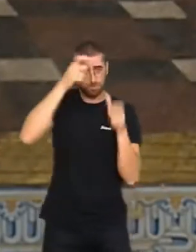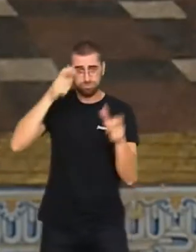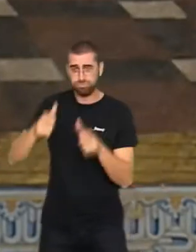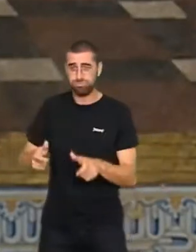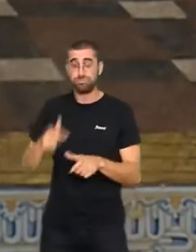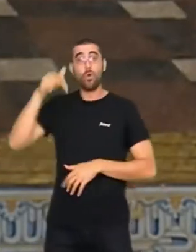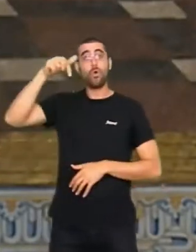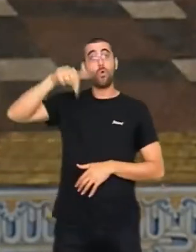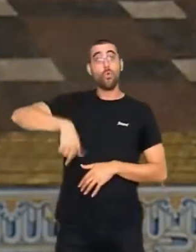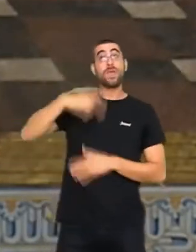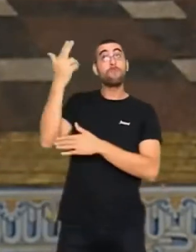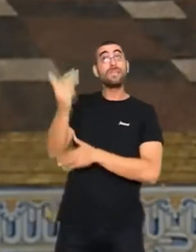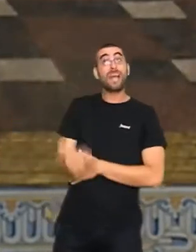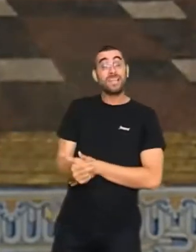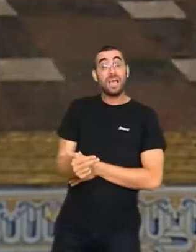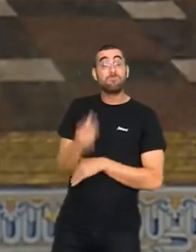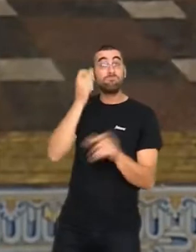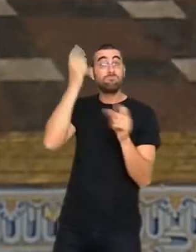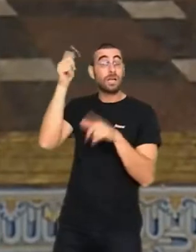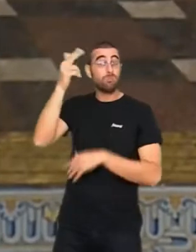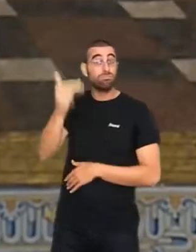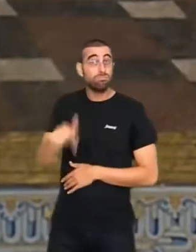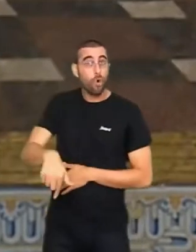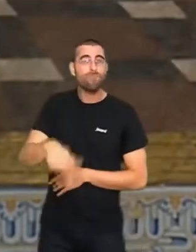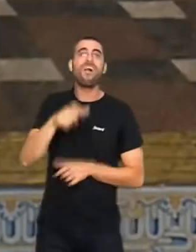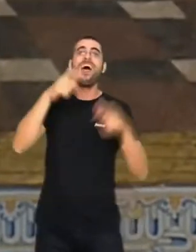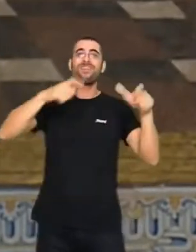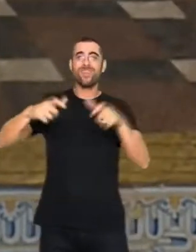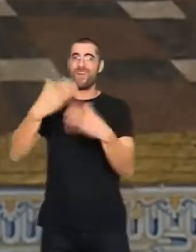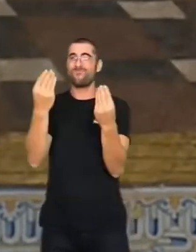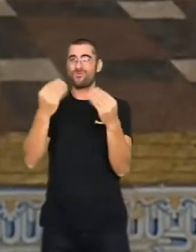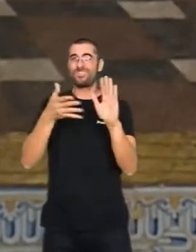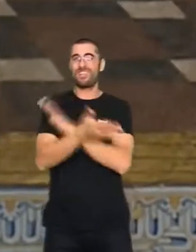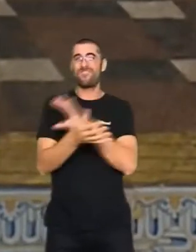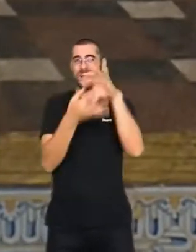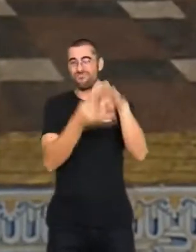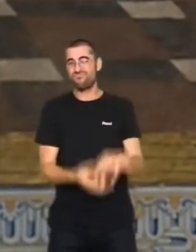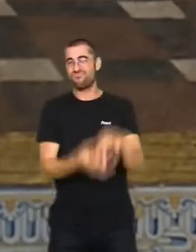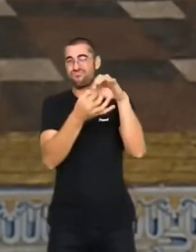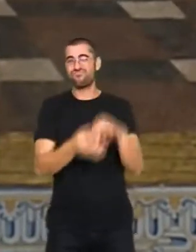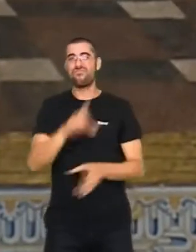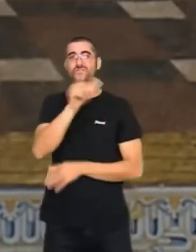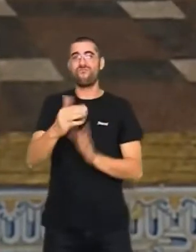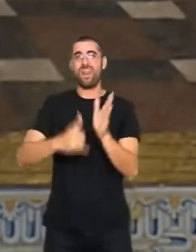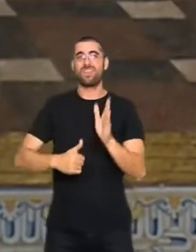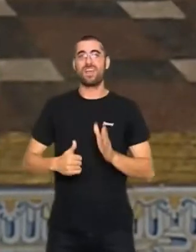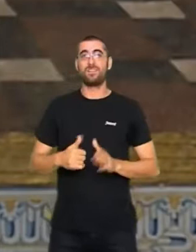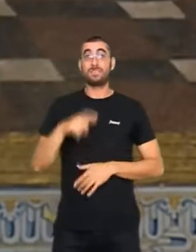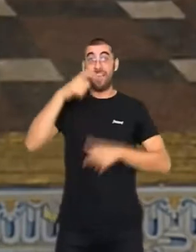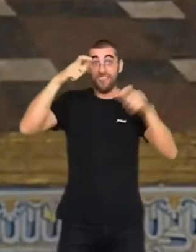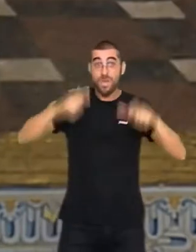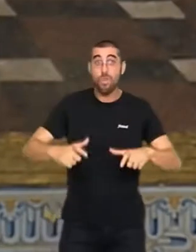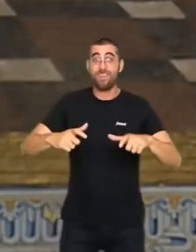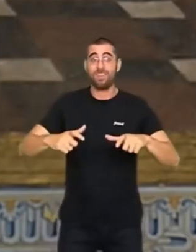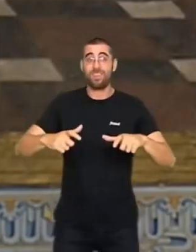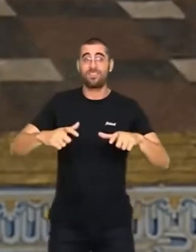les pintàrem, també hi figurarien moltes altres ciutats que conformen l'espina dorsal del territori valencià, unes ciutats